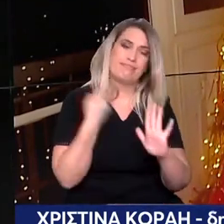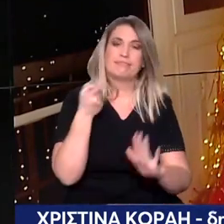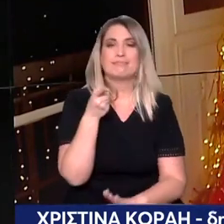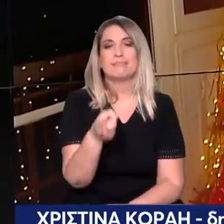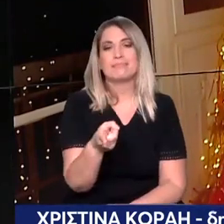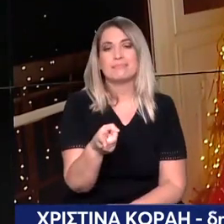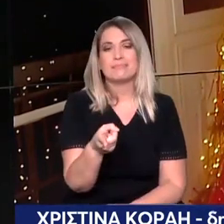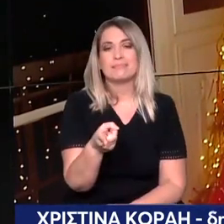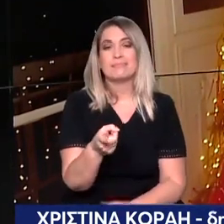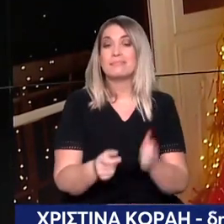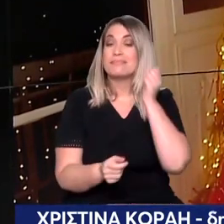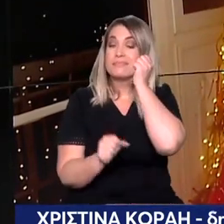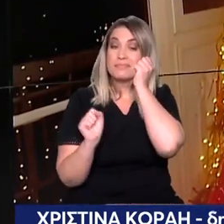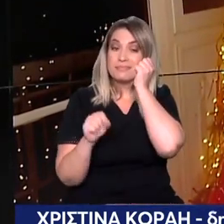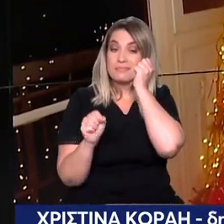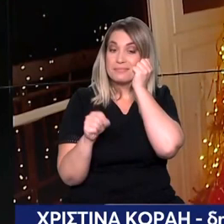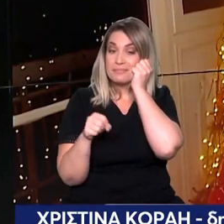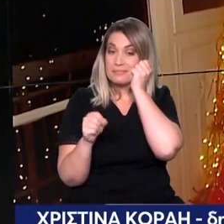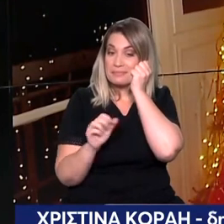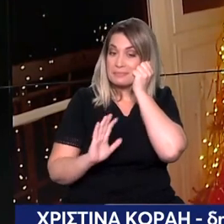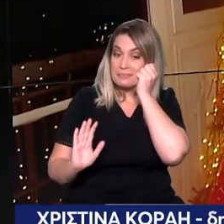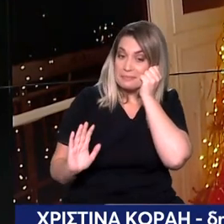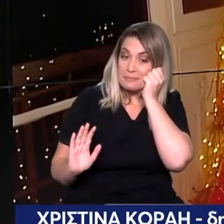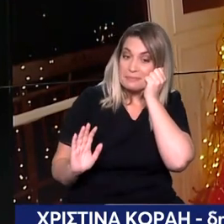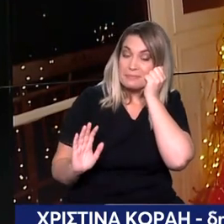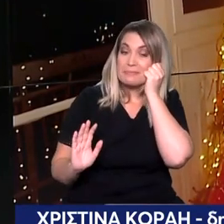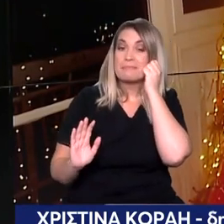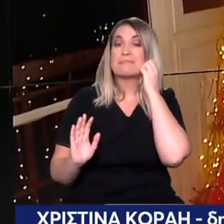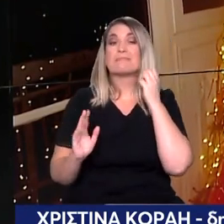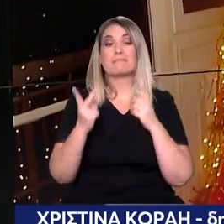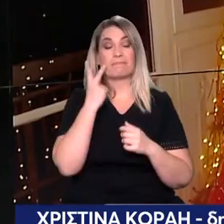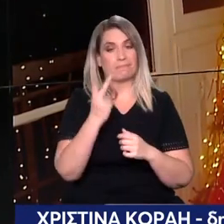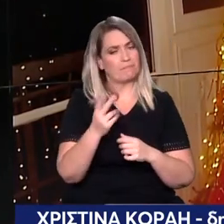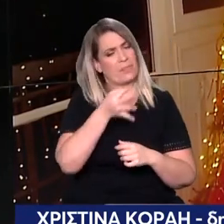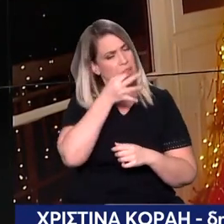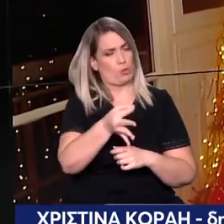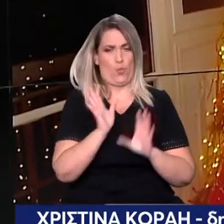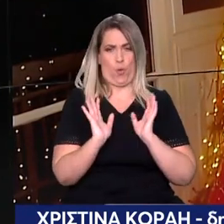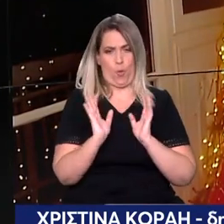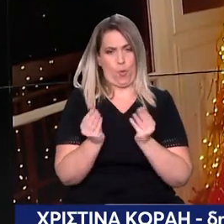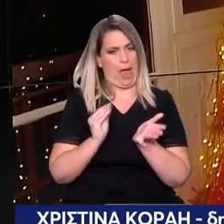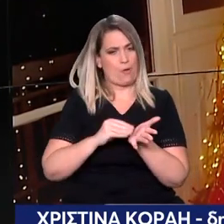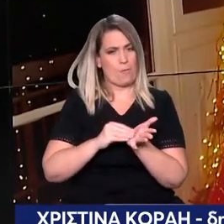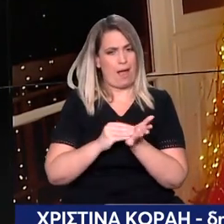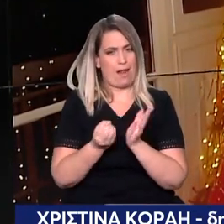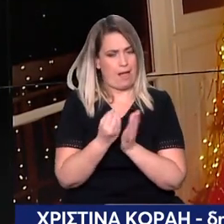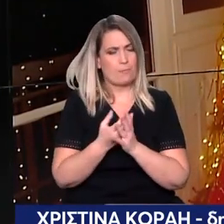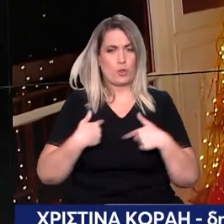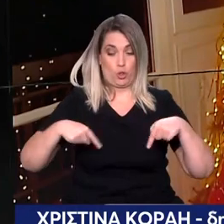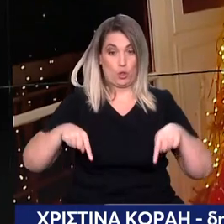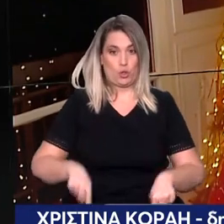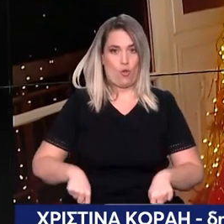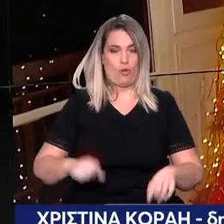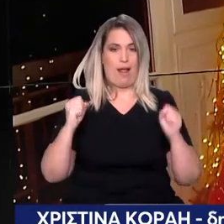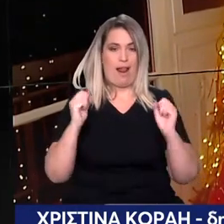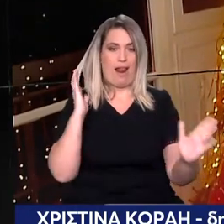Σωστό αυτό. Από κει και πέρα μπορεί και να μην χρειαστεί Νίκο γιατί έχω μια είδηση την έχουμε εδώ πρώτη